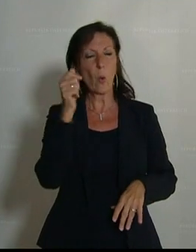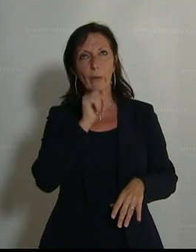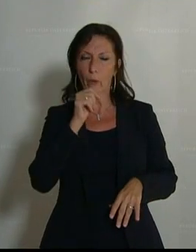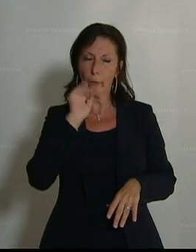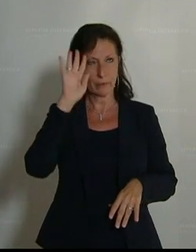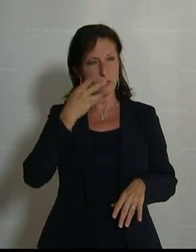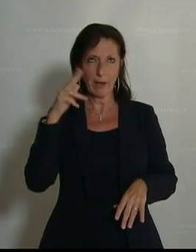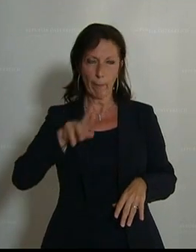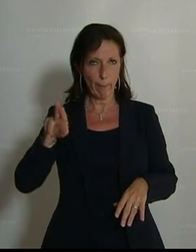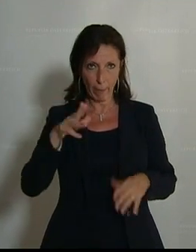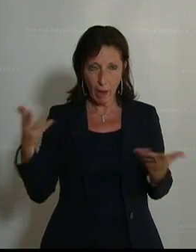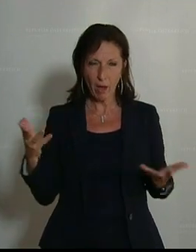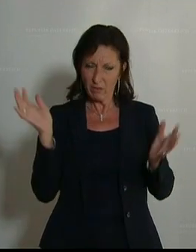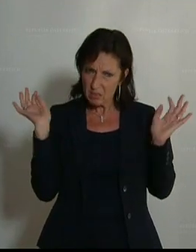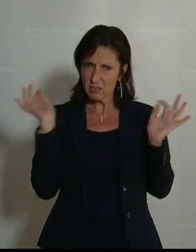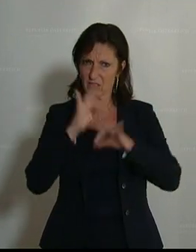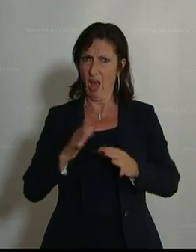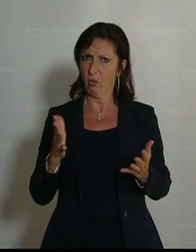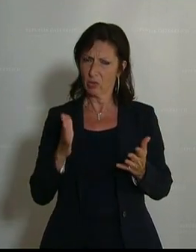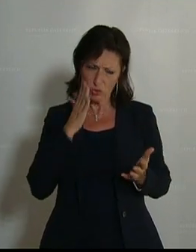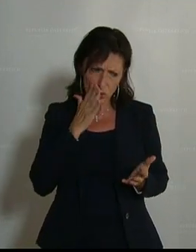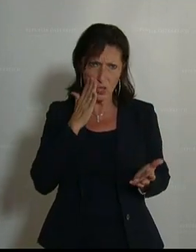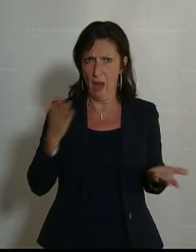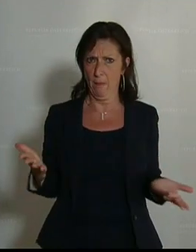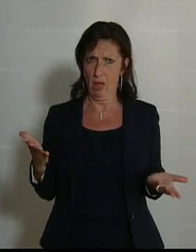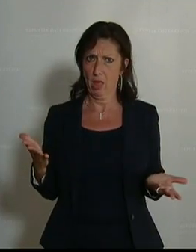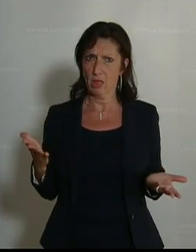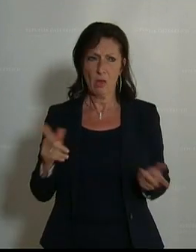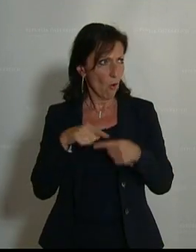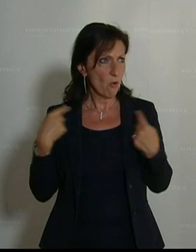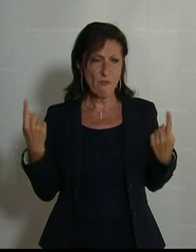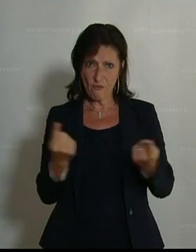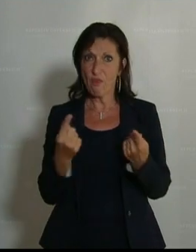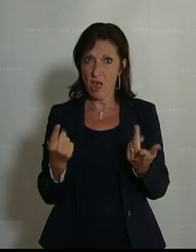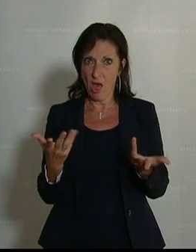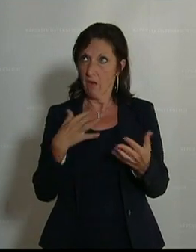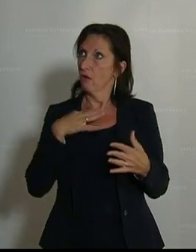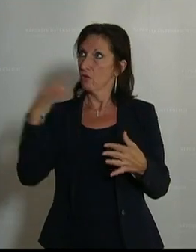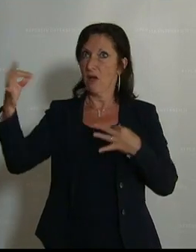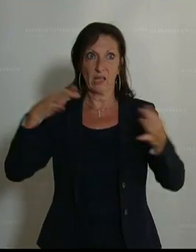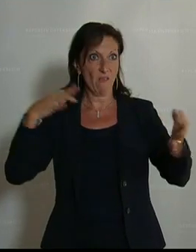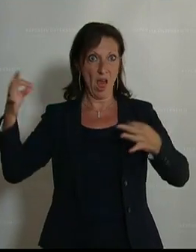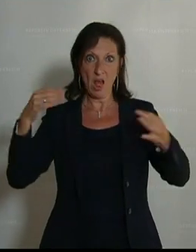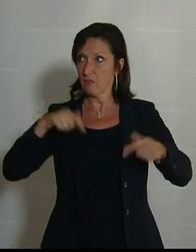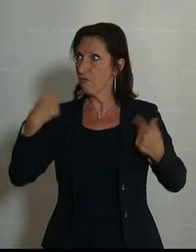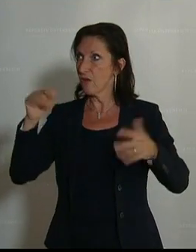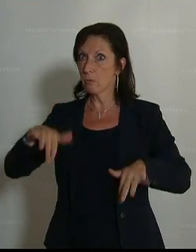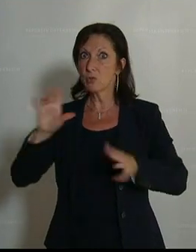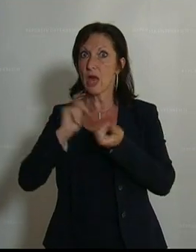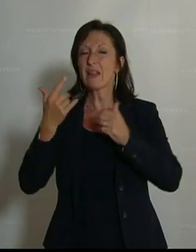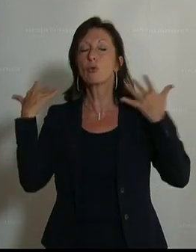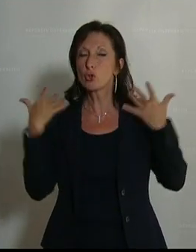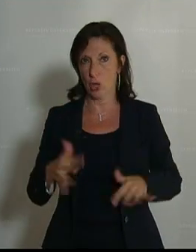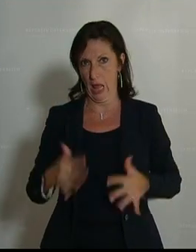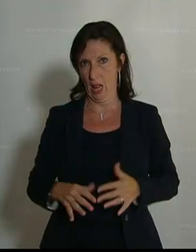schwarz. Es ist eine traurige und eine beschämende Realität, sehr geehrte Damen und Herren. Und wir alle sind dafür gewählt worden, das zu ändern. Und das müssen wir schleunigst tun.